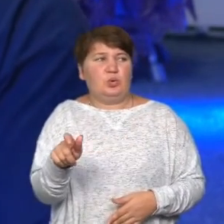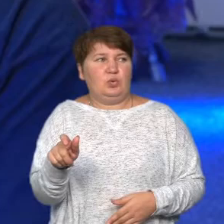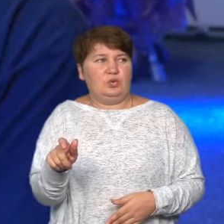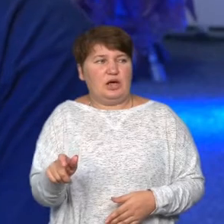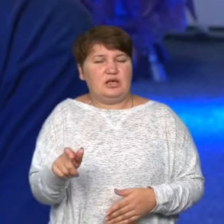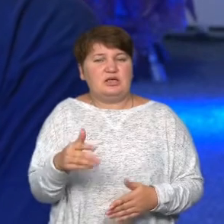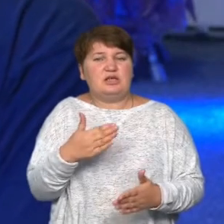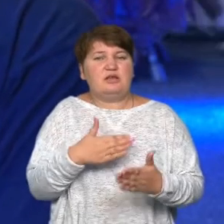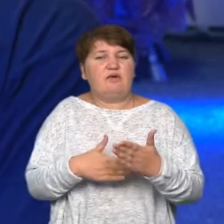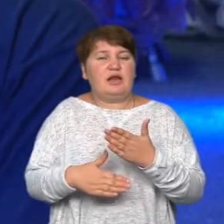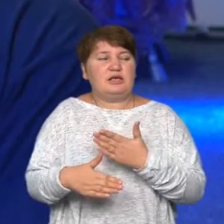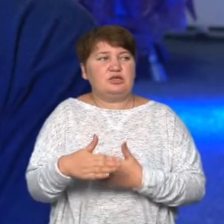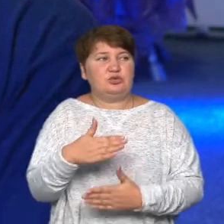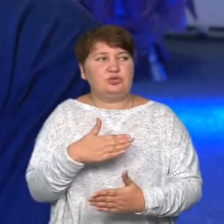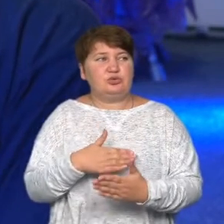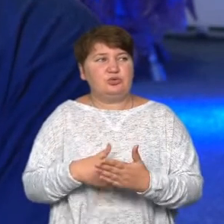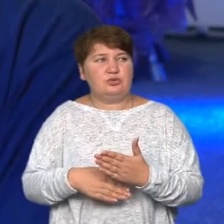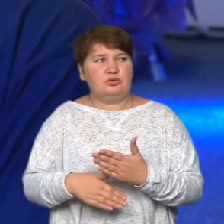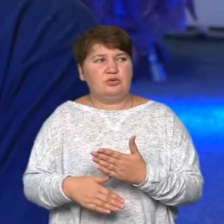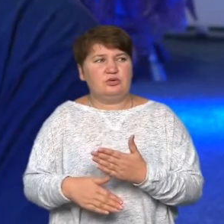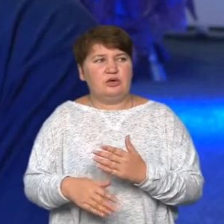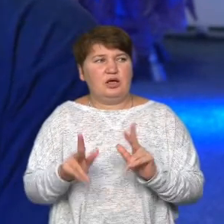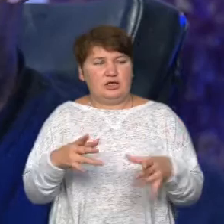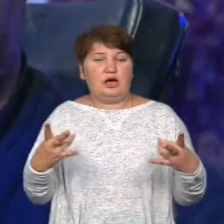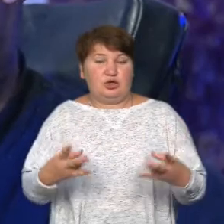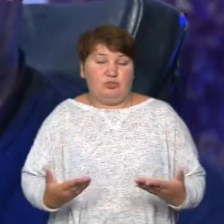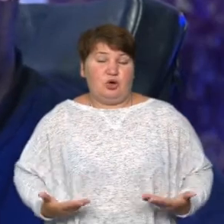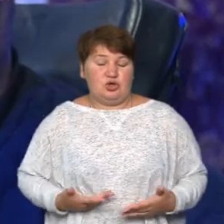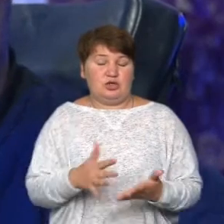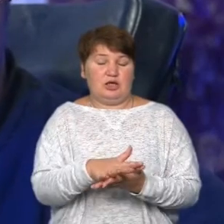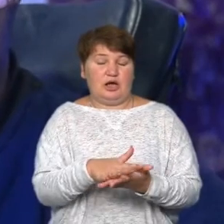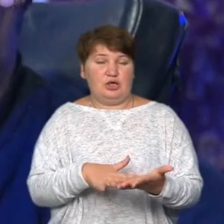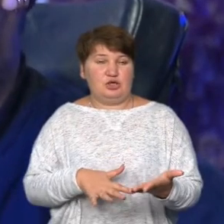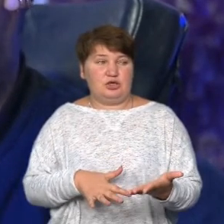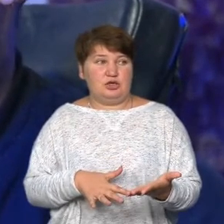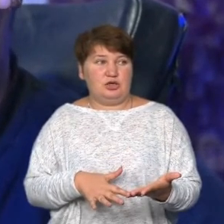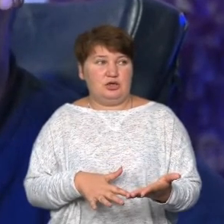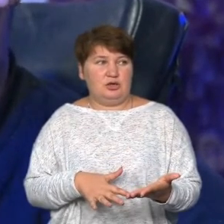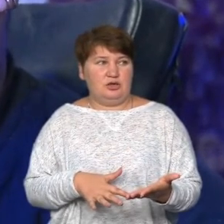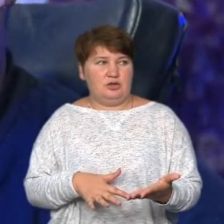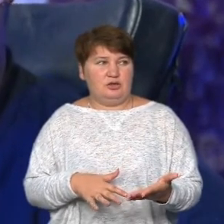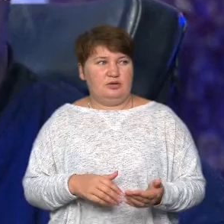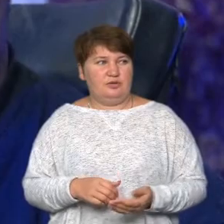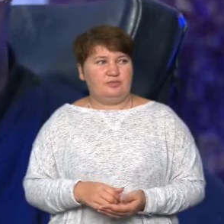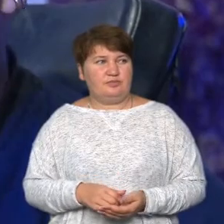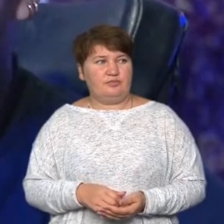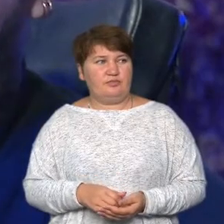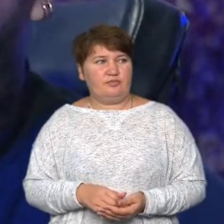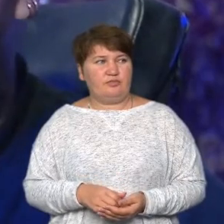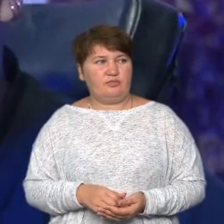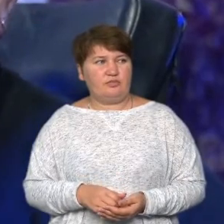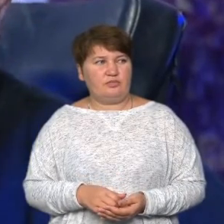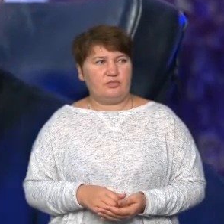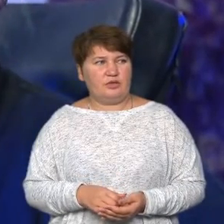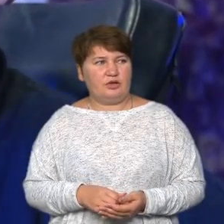як треба жити далі, як треба жити, як треба